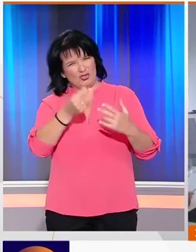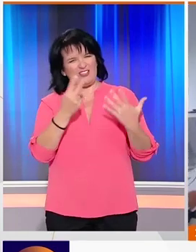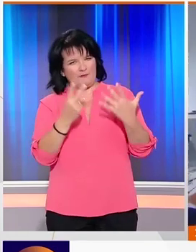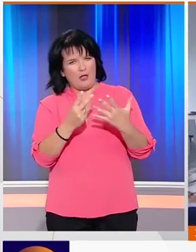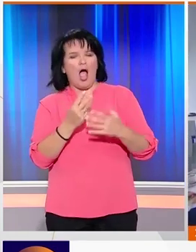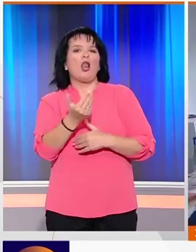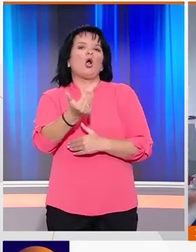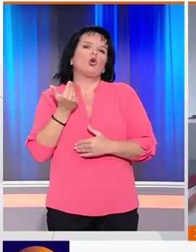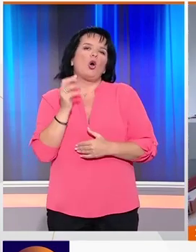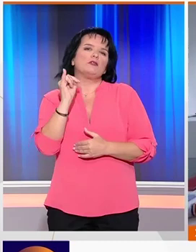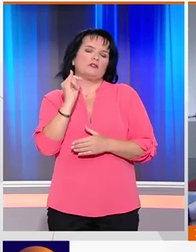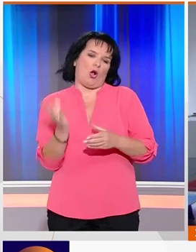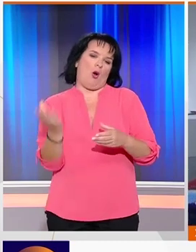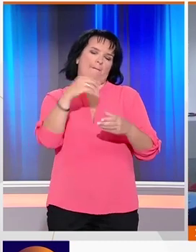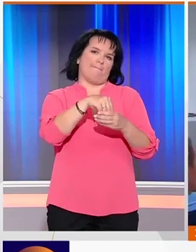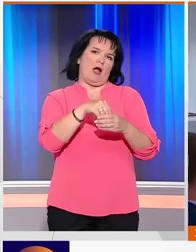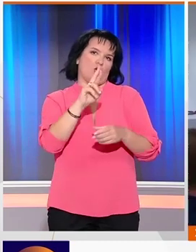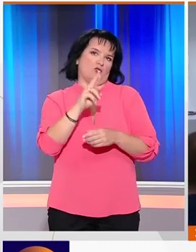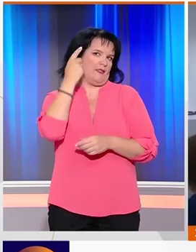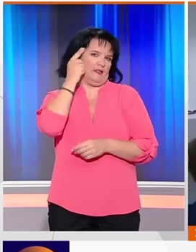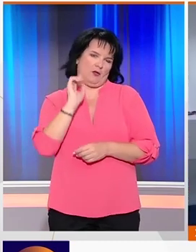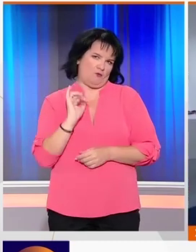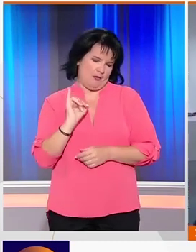ότι είναι πολύ νωρίς για να την επανεντάξουν σε αυτή.